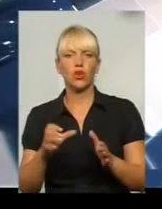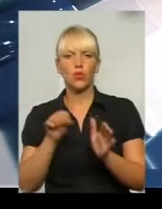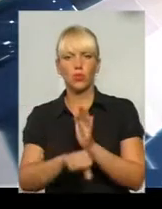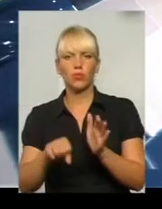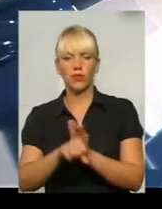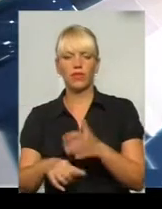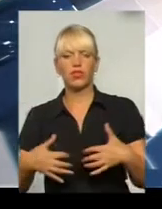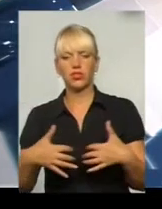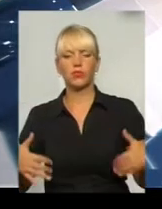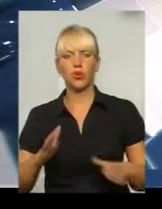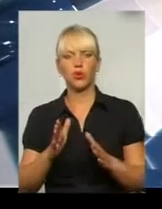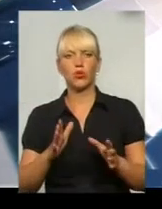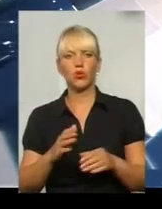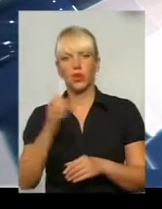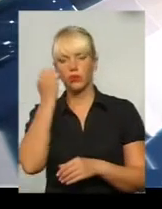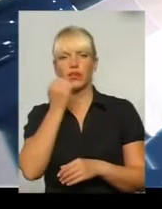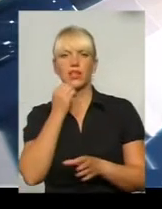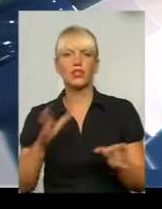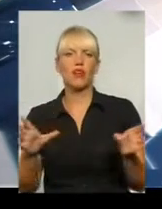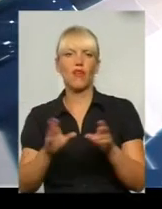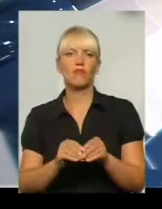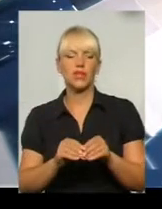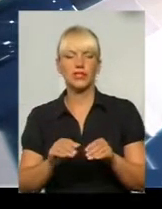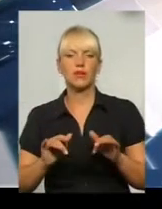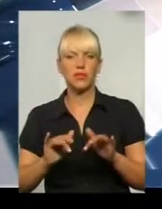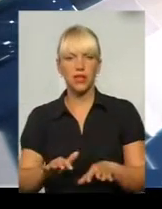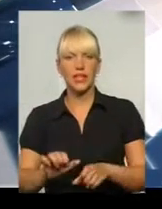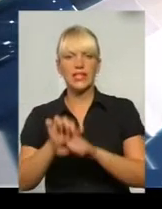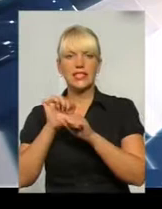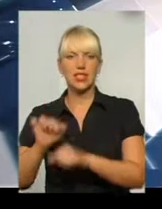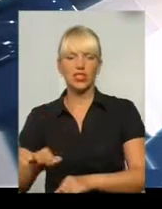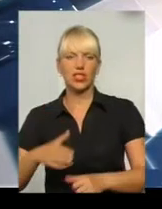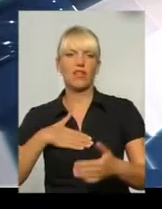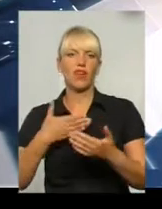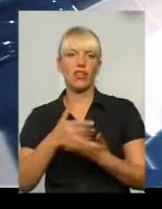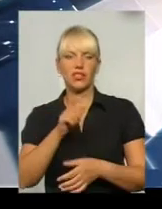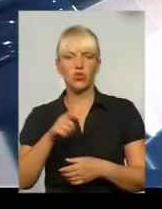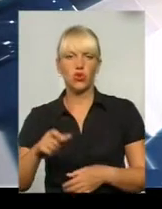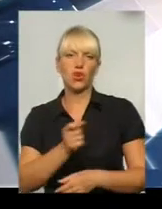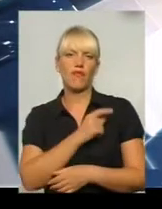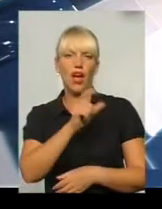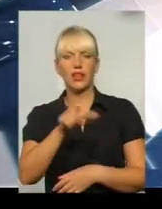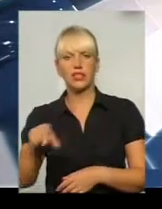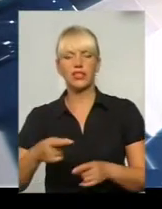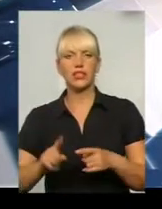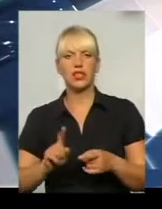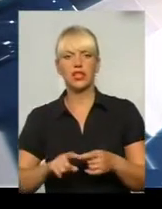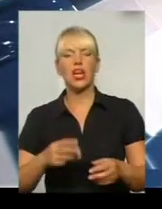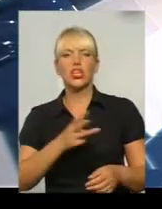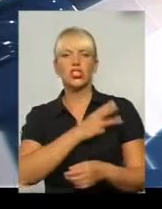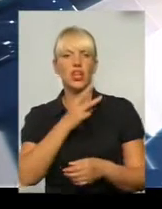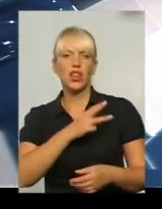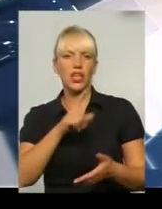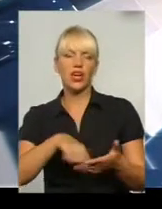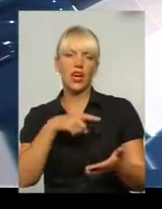тільки вгодяць у міських дістіях защитників, волонсёров, одеситів, збросили у Горожкового совета